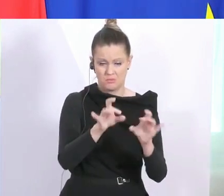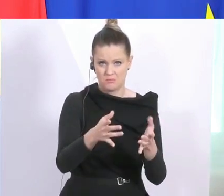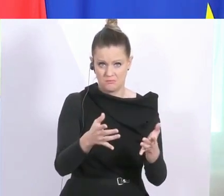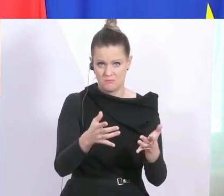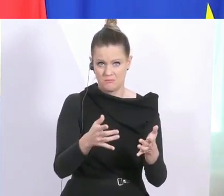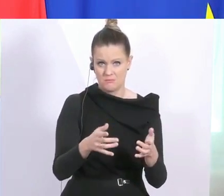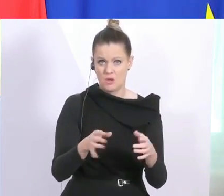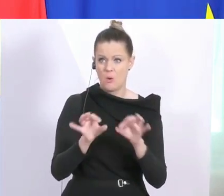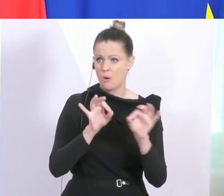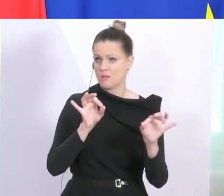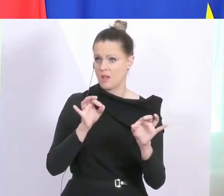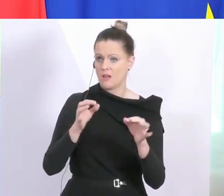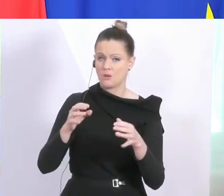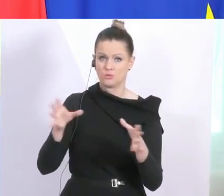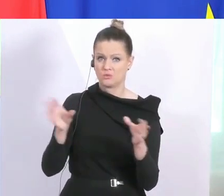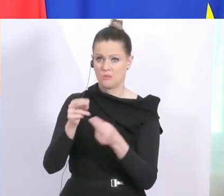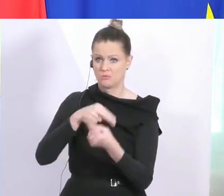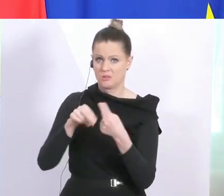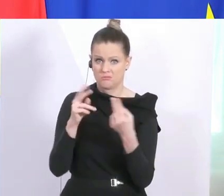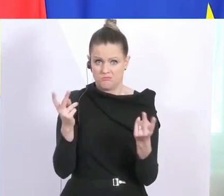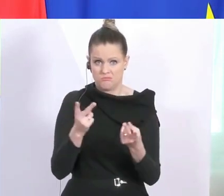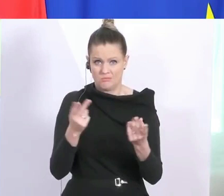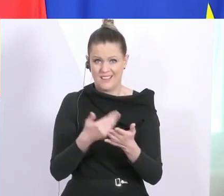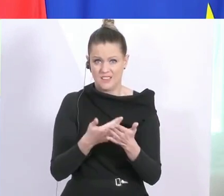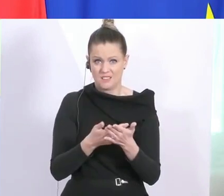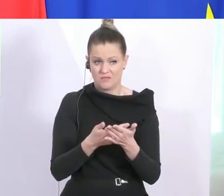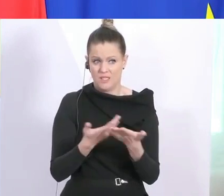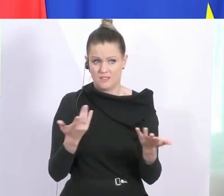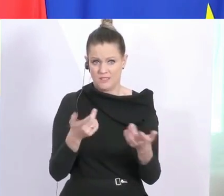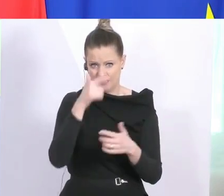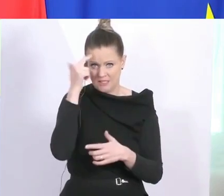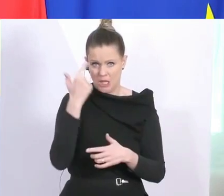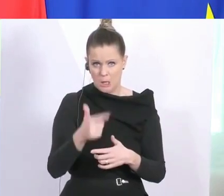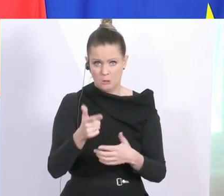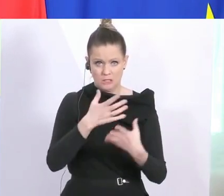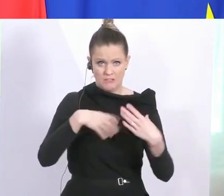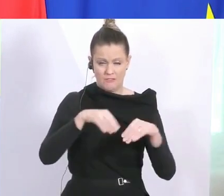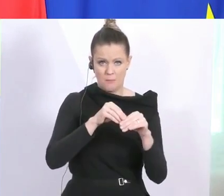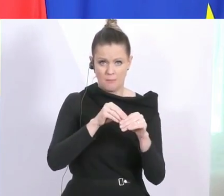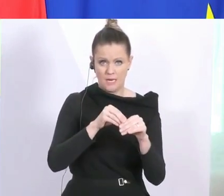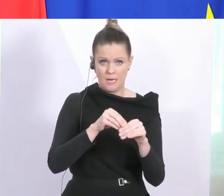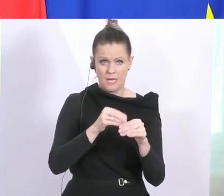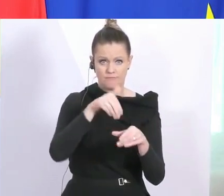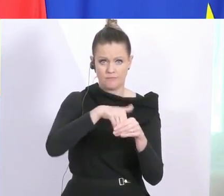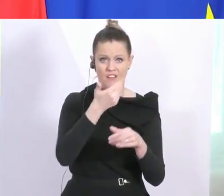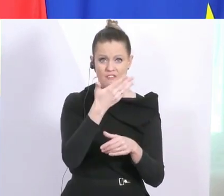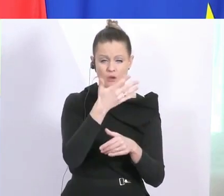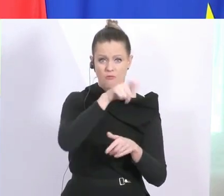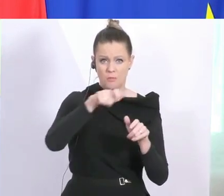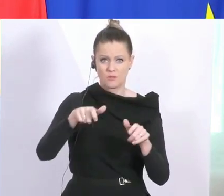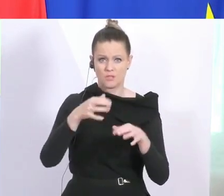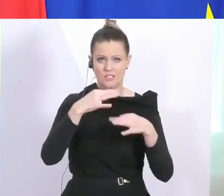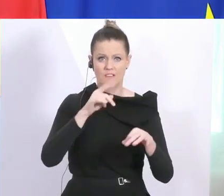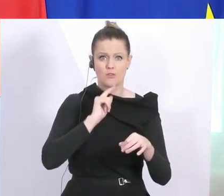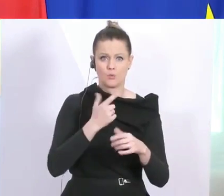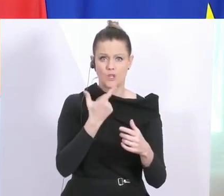als beim gemeinsamen Spazierengehen. Und insofern bringt es nichts, jetzt zu sagen, eine Familie, die aus fünf Personen besteht, darf nur noch zu